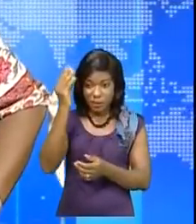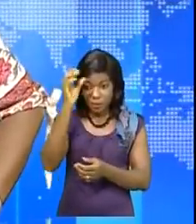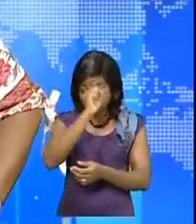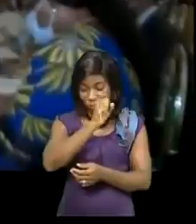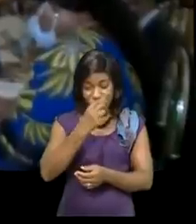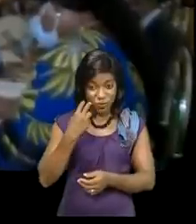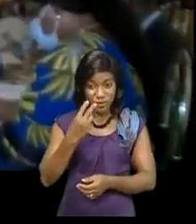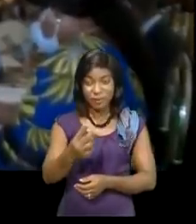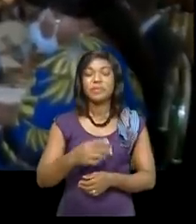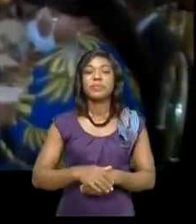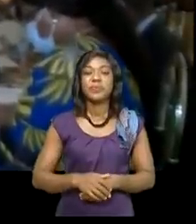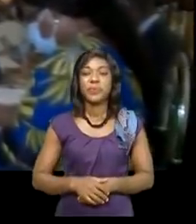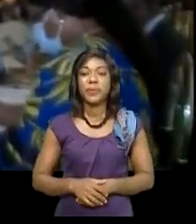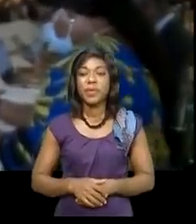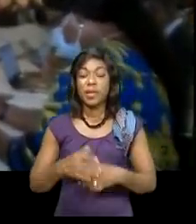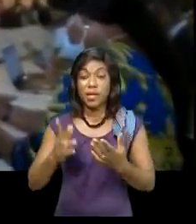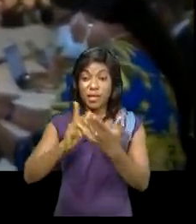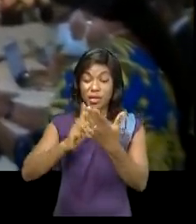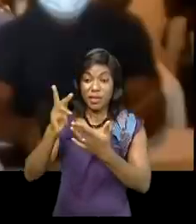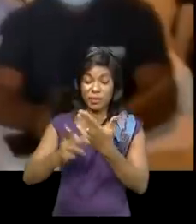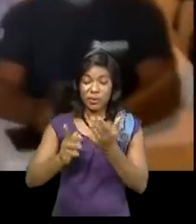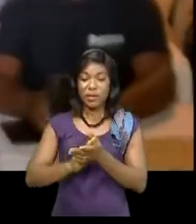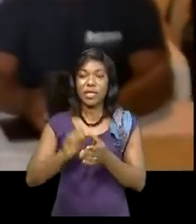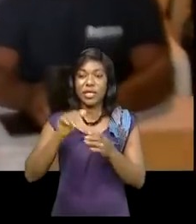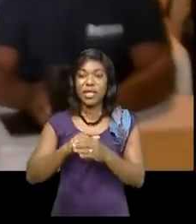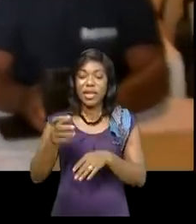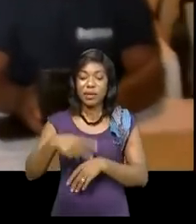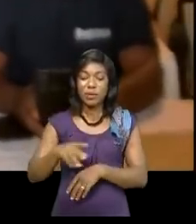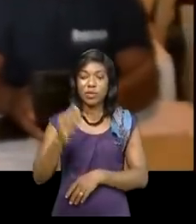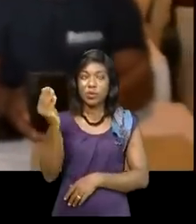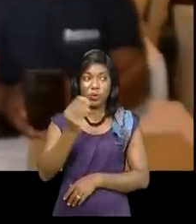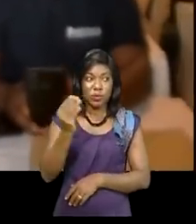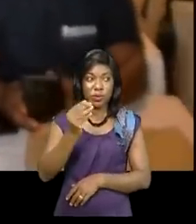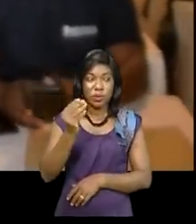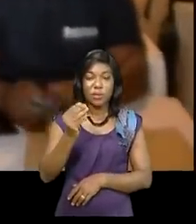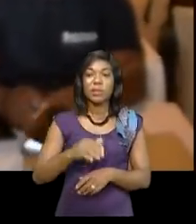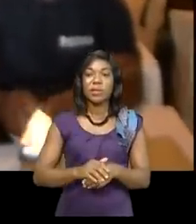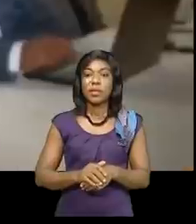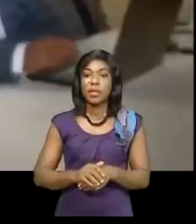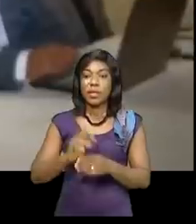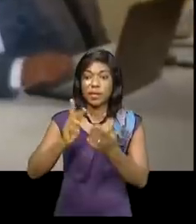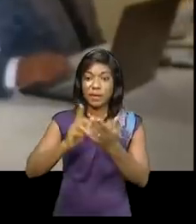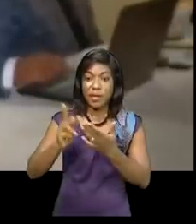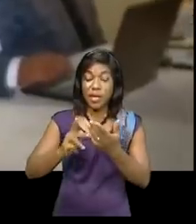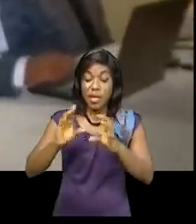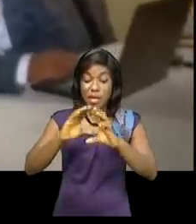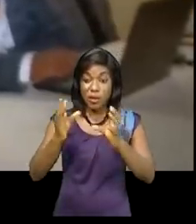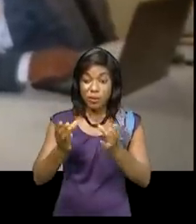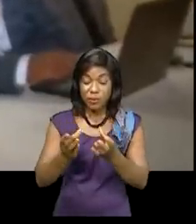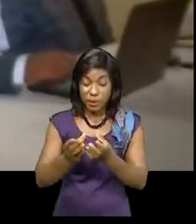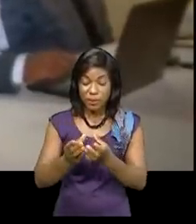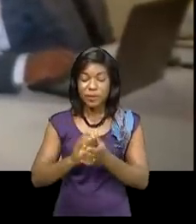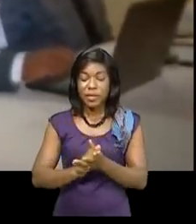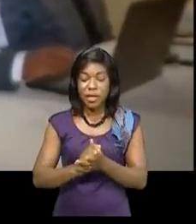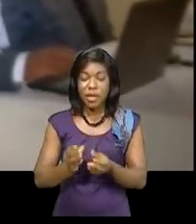Dans le cadre de la mise en oeuvre du projet promise au Quilu un projet qui vise la promotion de la planification familiale un comité multisectoriel